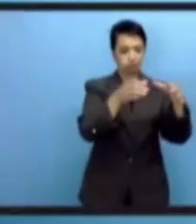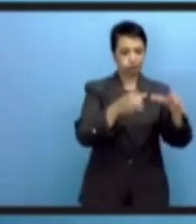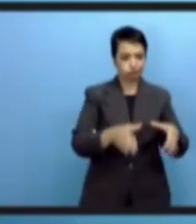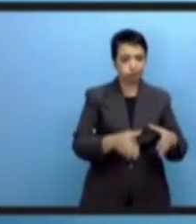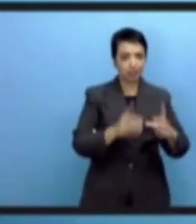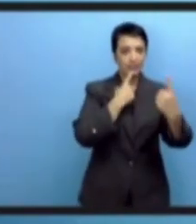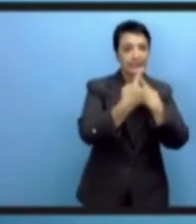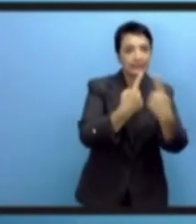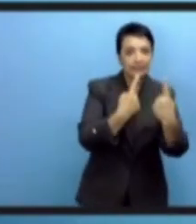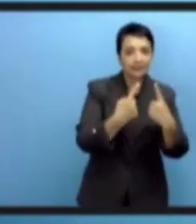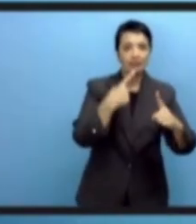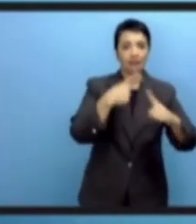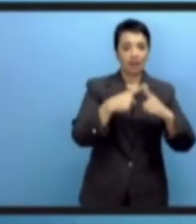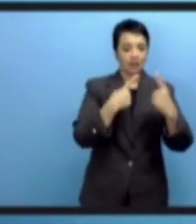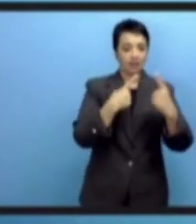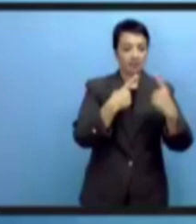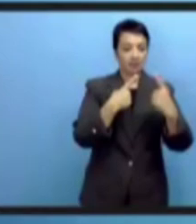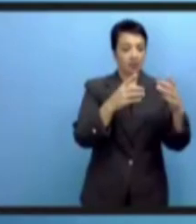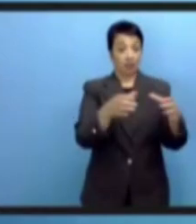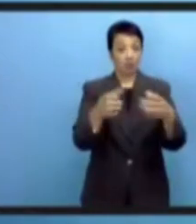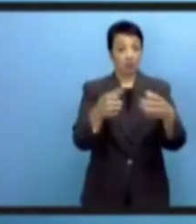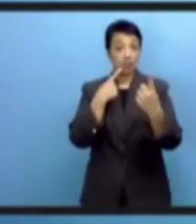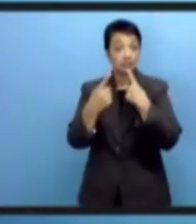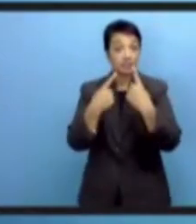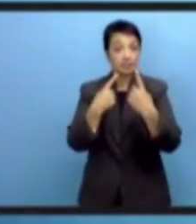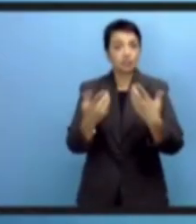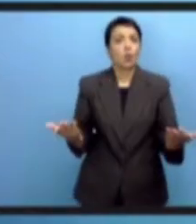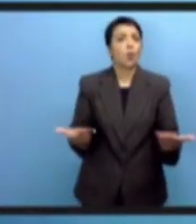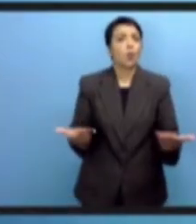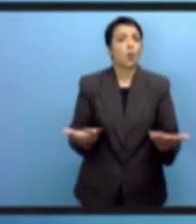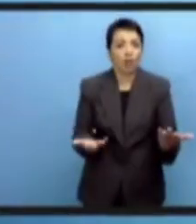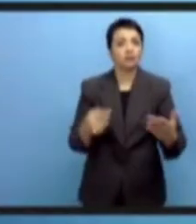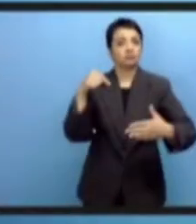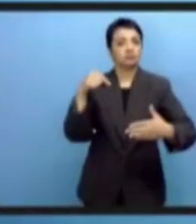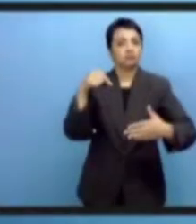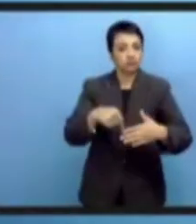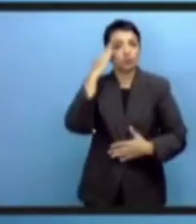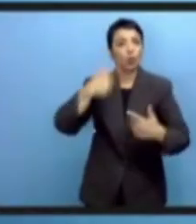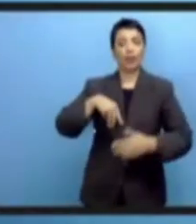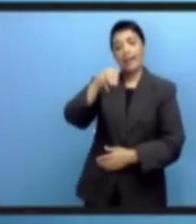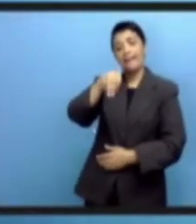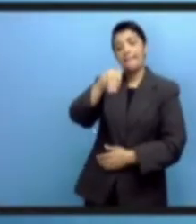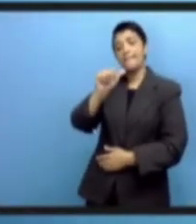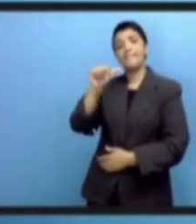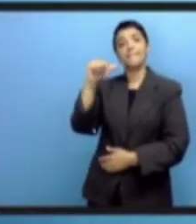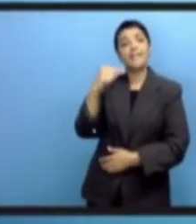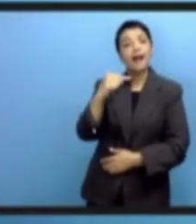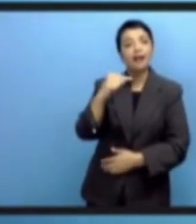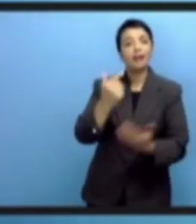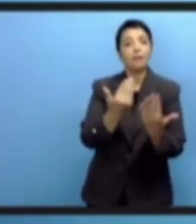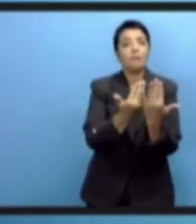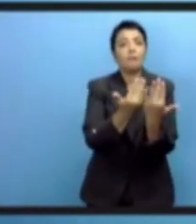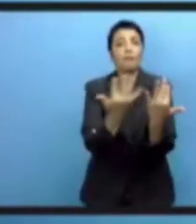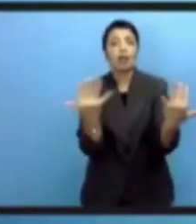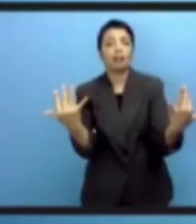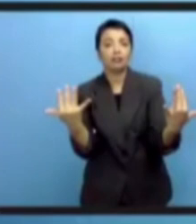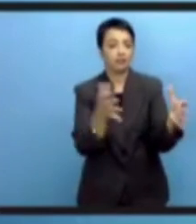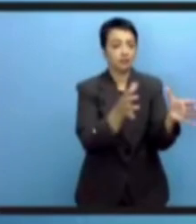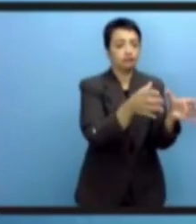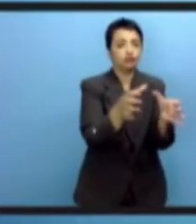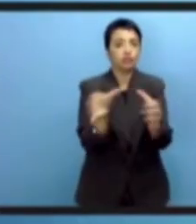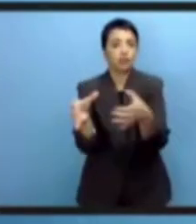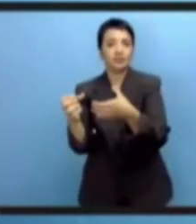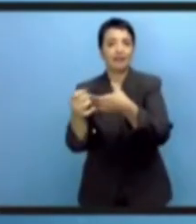мультистейкхолдерный характер всего того, что происходит, всех сессий, различных обсуждений,